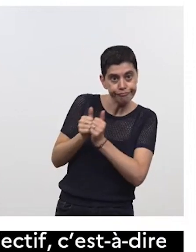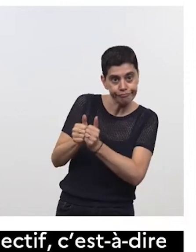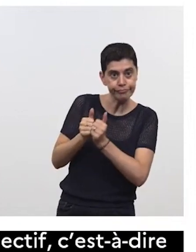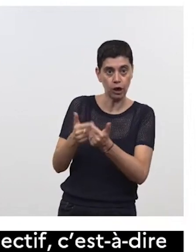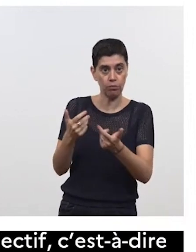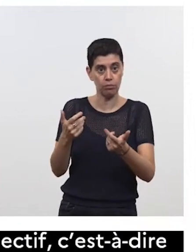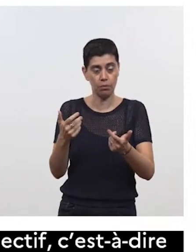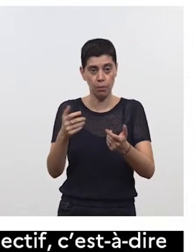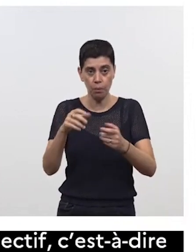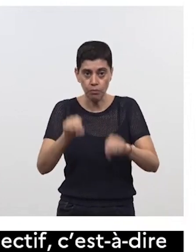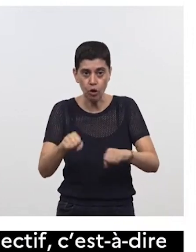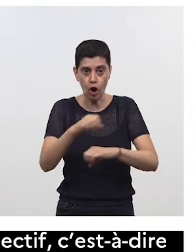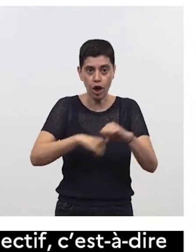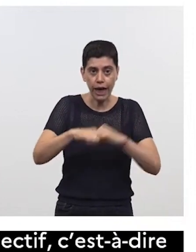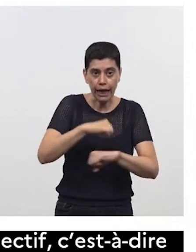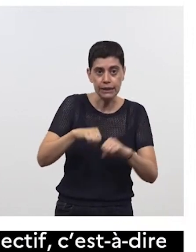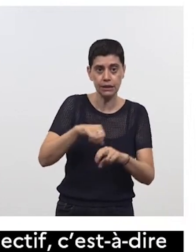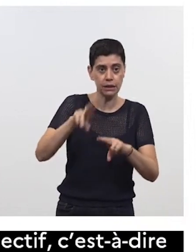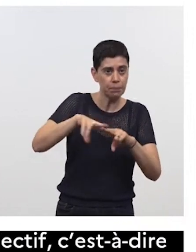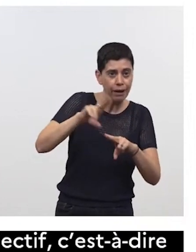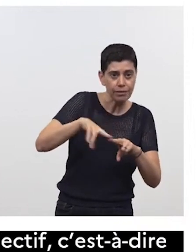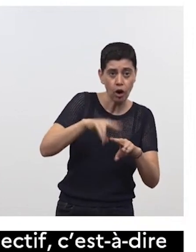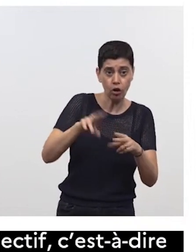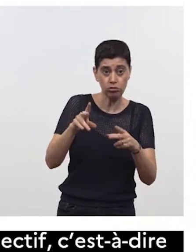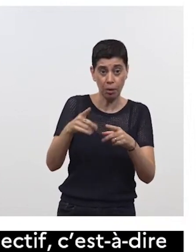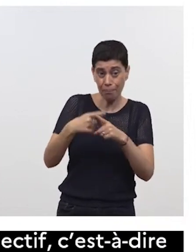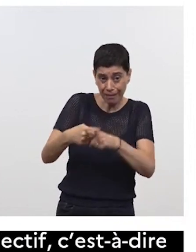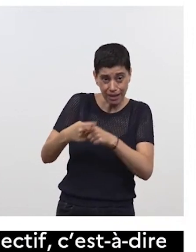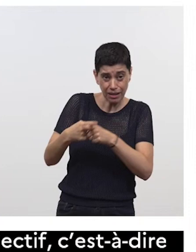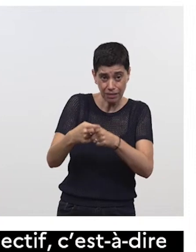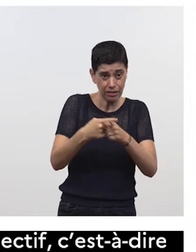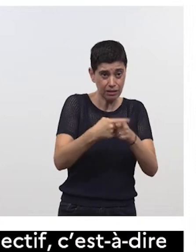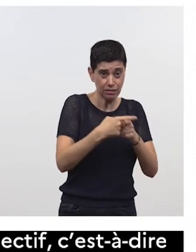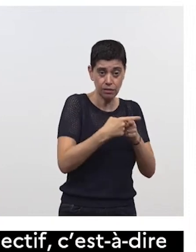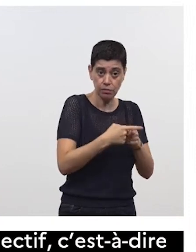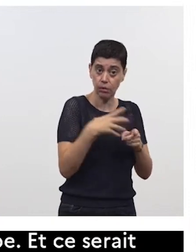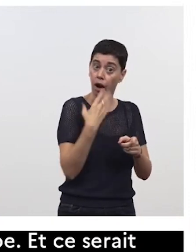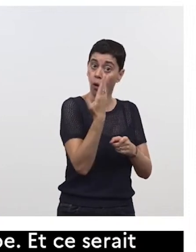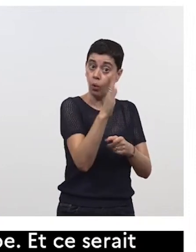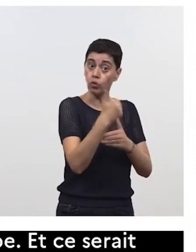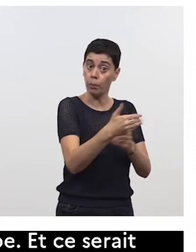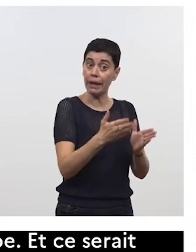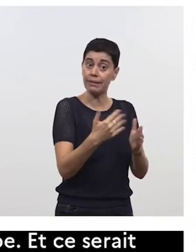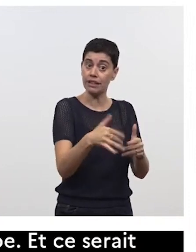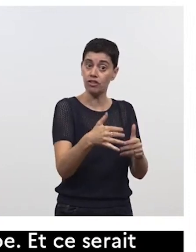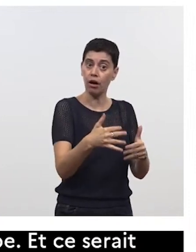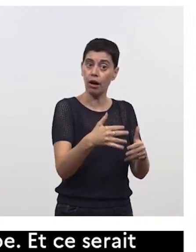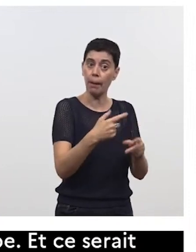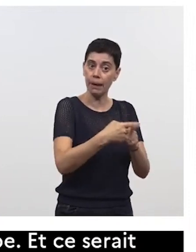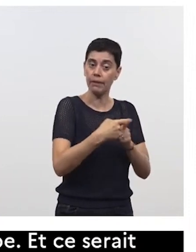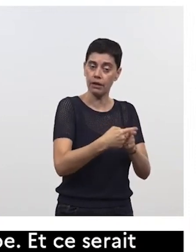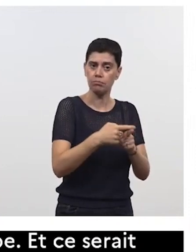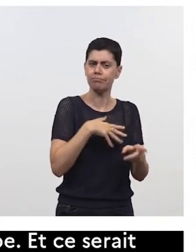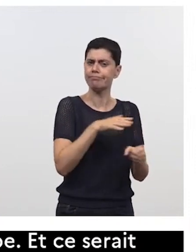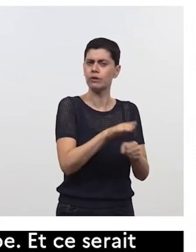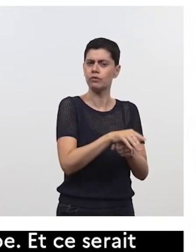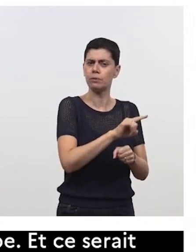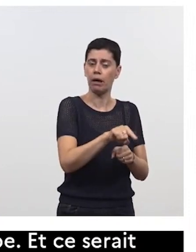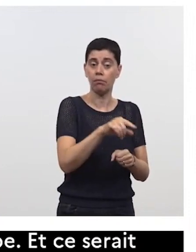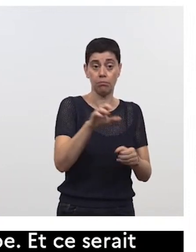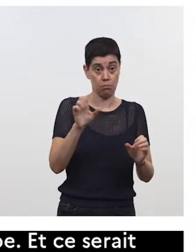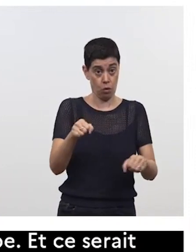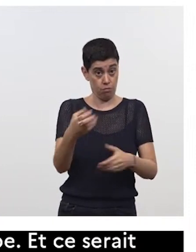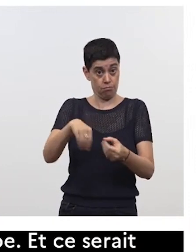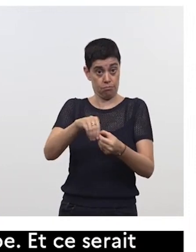manœuvres, la maintenance en commun, ce qu fait déjà dans d'autres domaines, mais pas suffisamment. Donc voilà, on est tout à fait